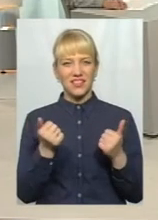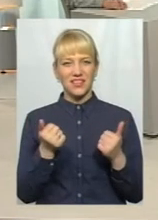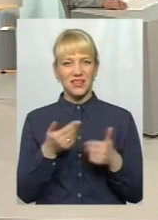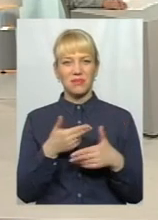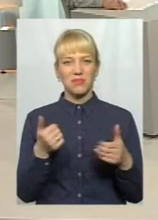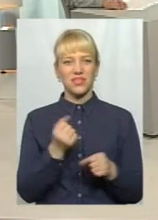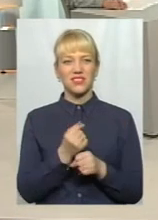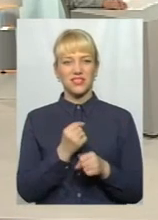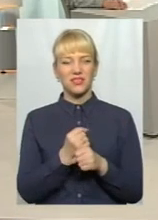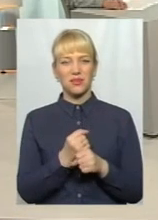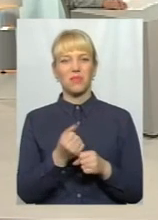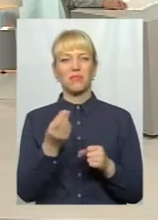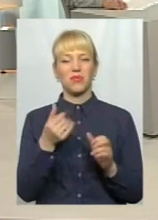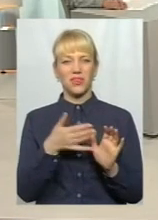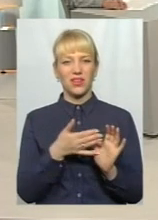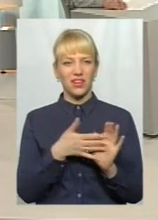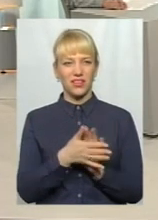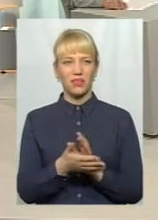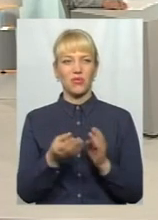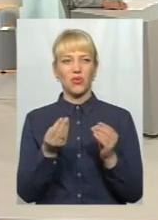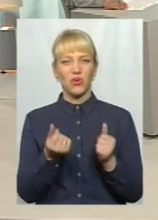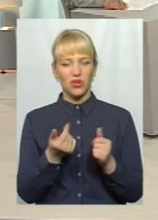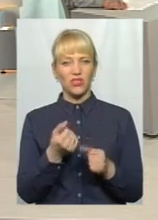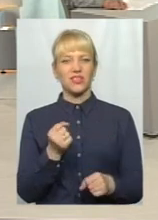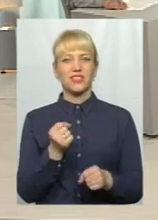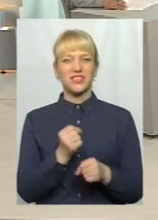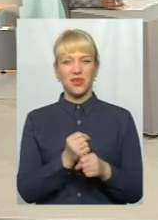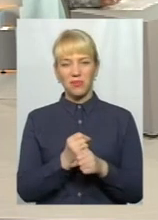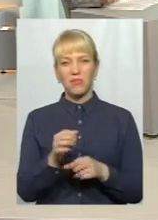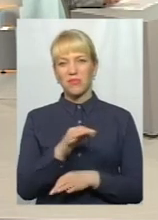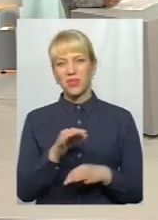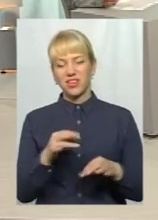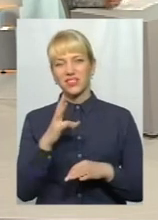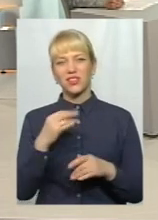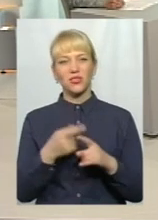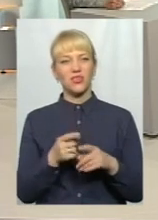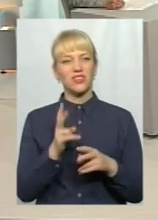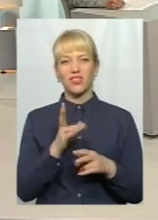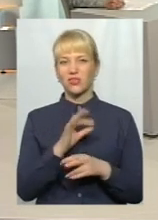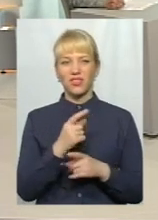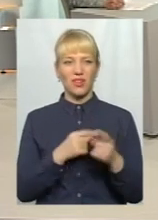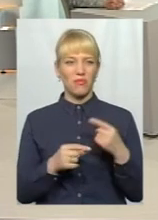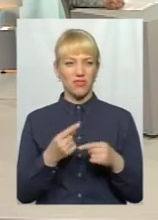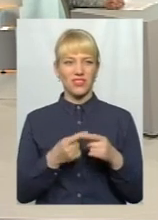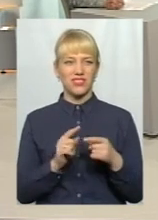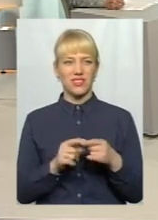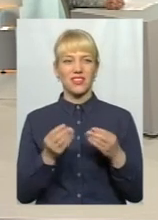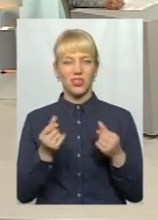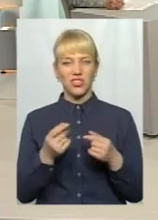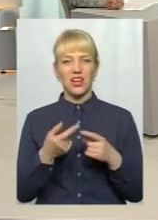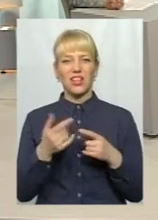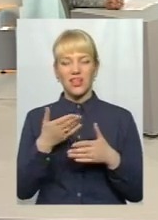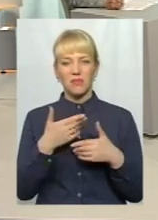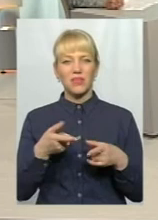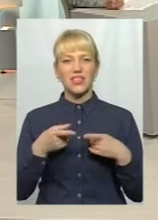затратимо гроші, зробимо проєкт, але потім вже ніхто не повернеться в грошей, розумієте? І